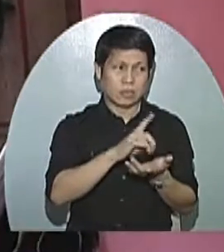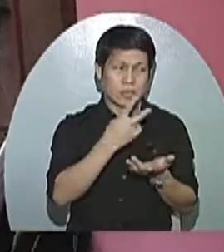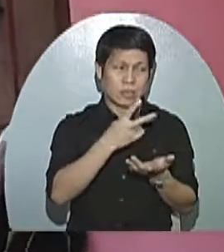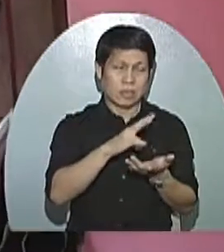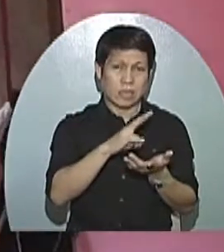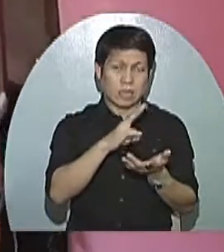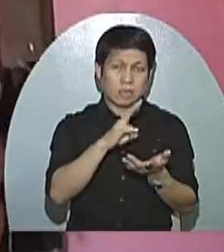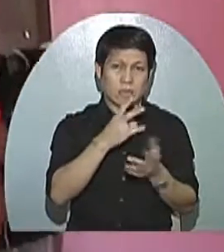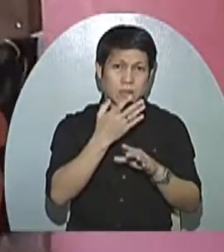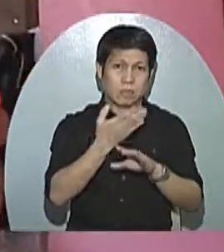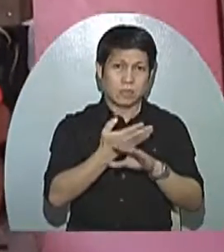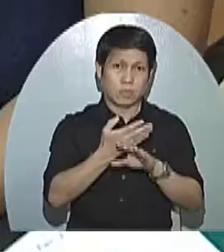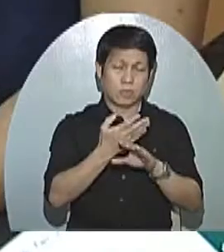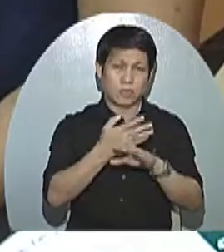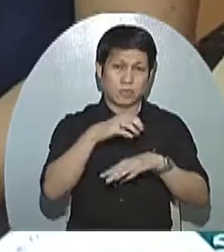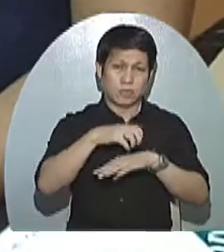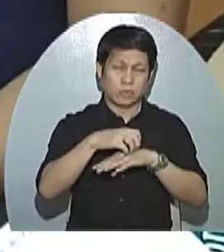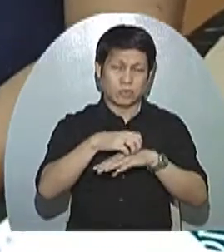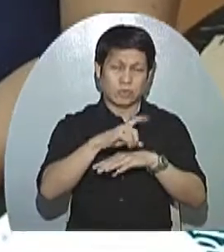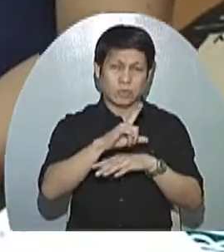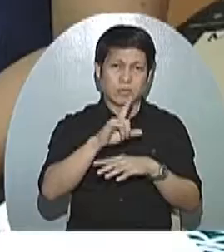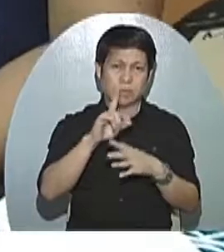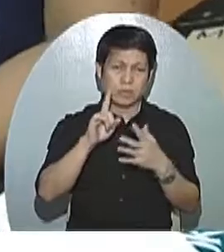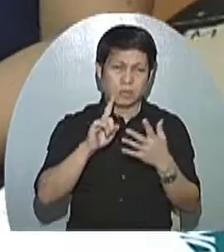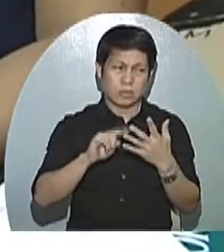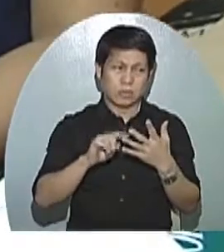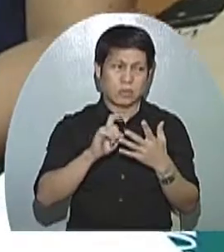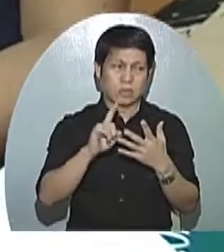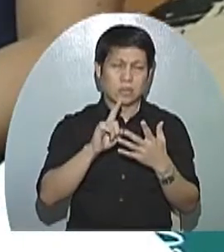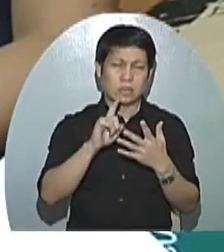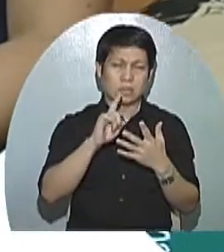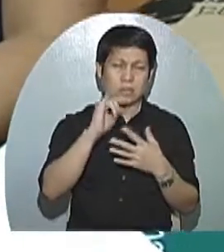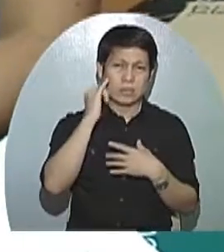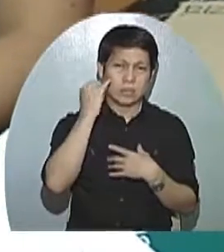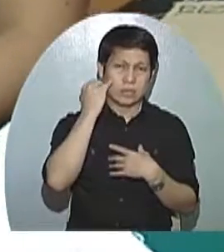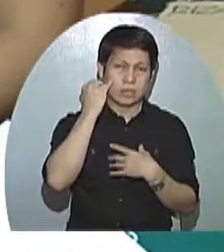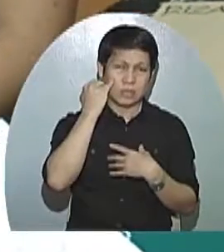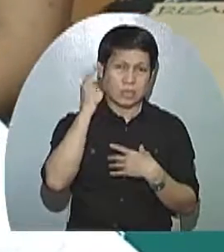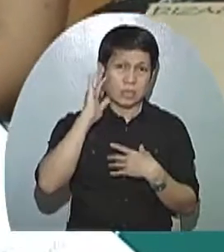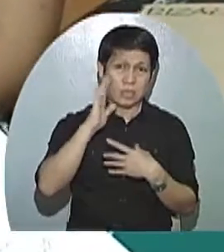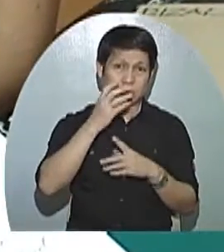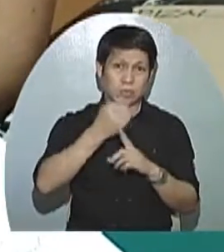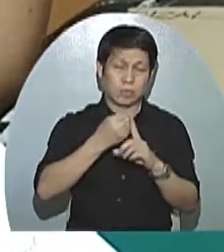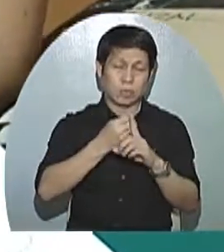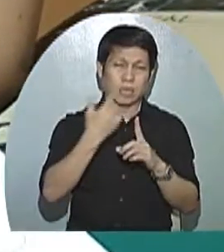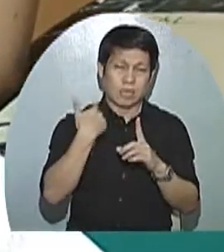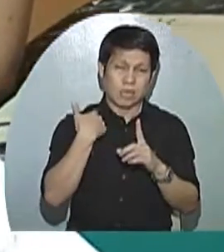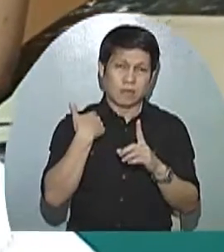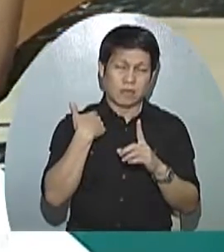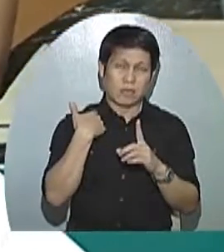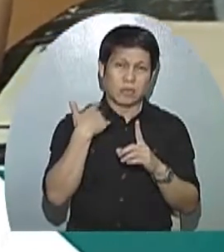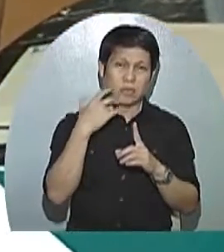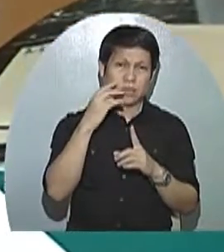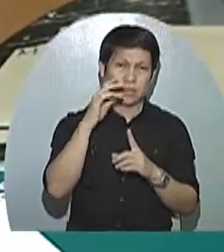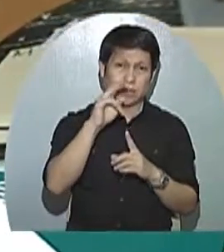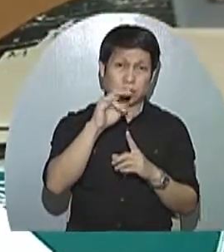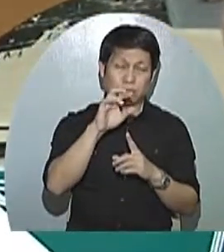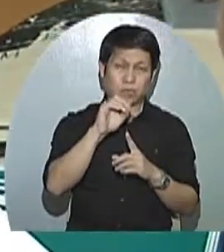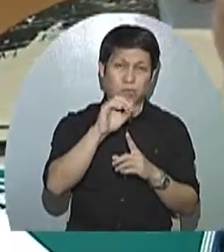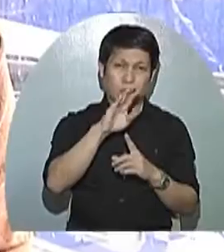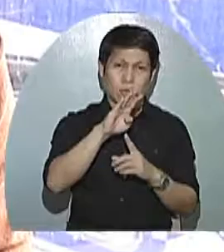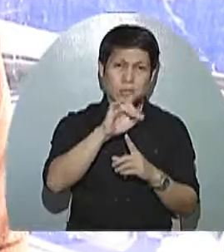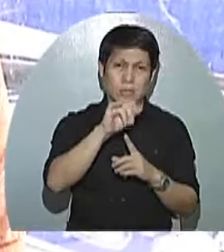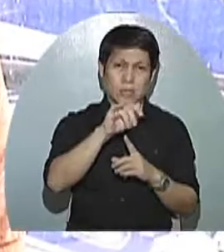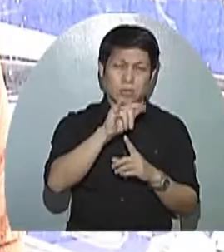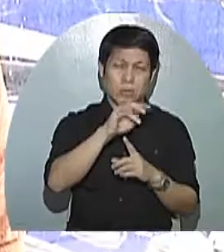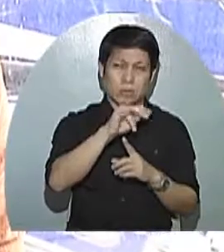pagkakaroon ng bone tumor. Si Margaret Garcia naman na naitampok sa ating programa noong Oktubre ay merong neuroblastoma.